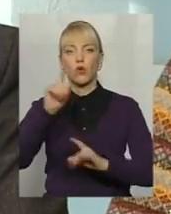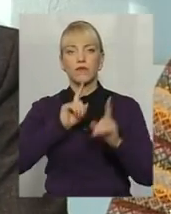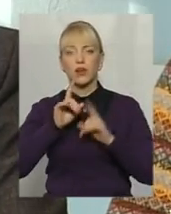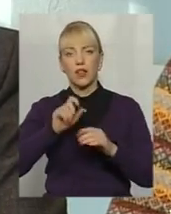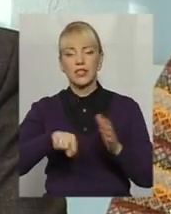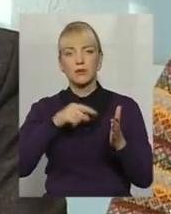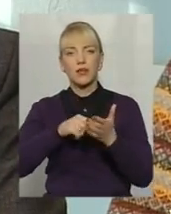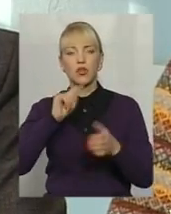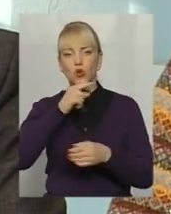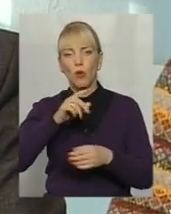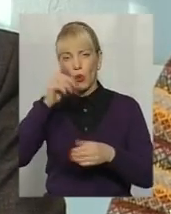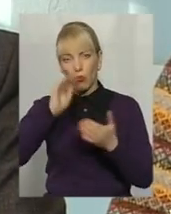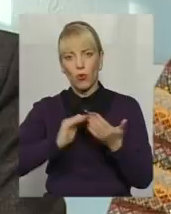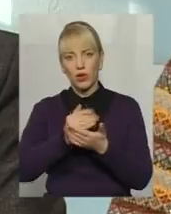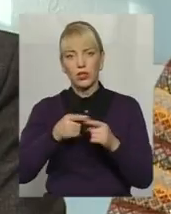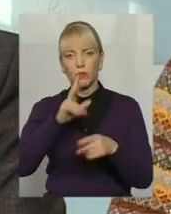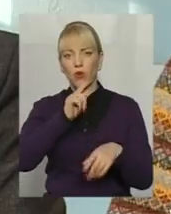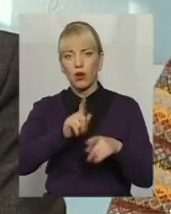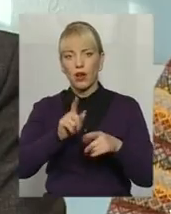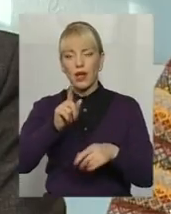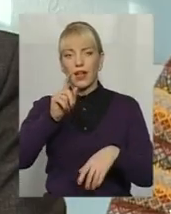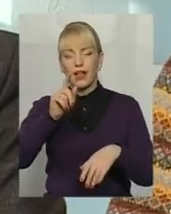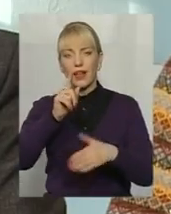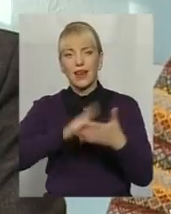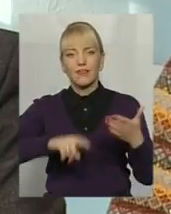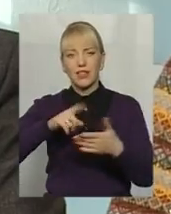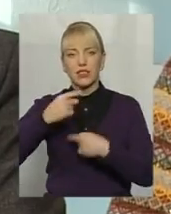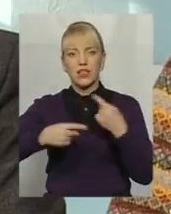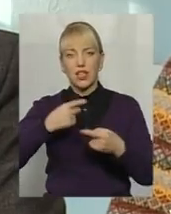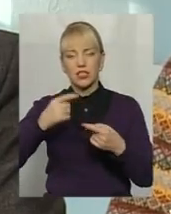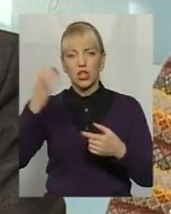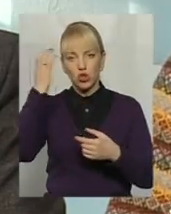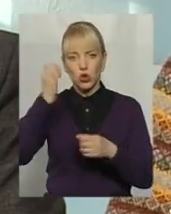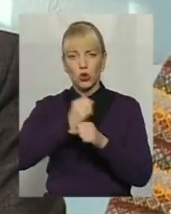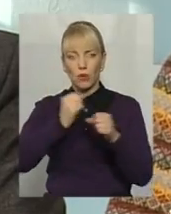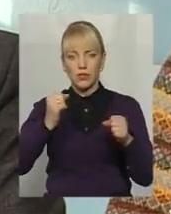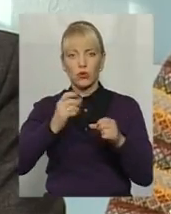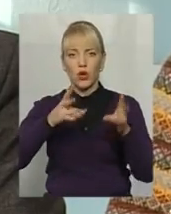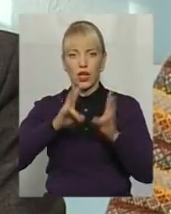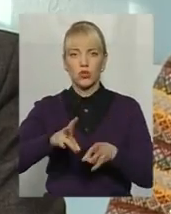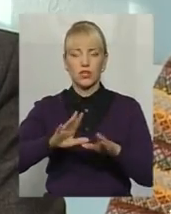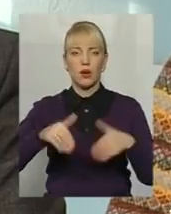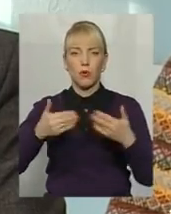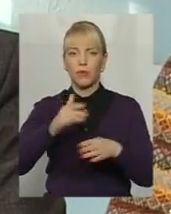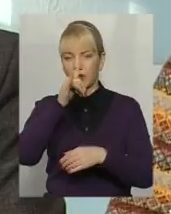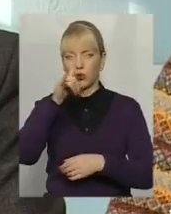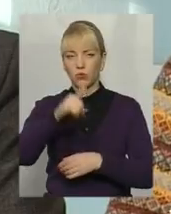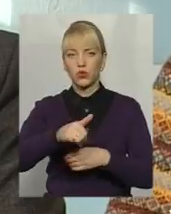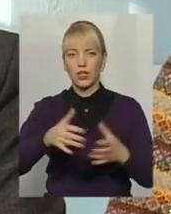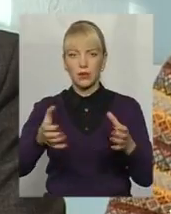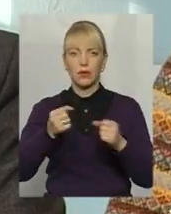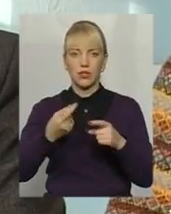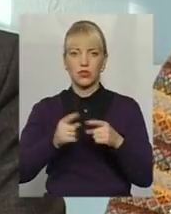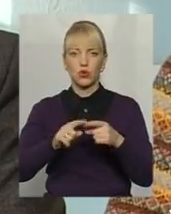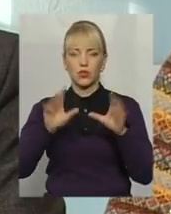питань екологічної політики, природокостування та ліквідації наслідей Чорнобильської катастрофи запропонував не допускати прийняття